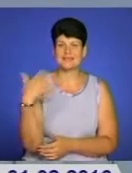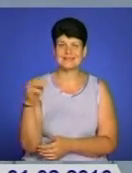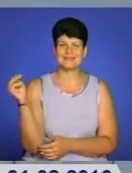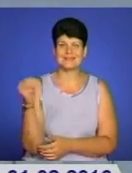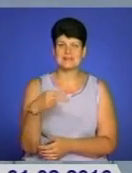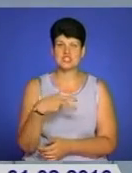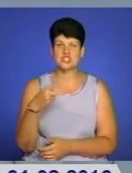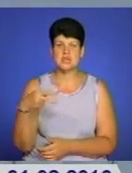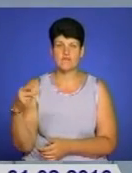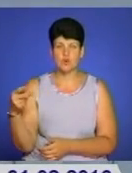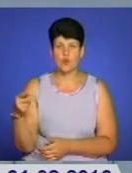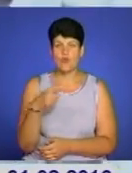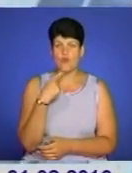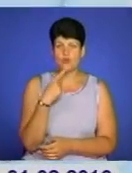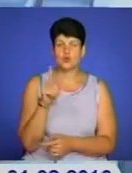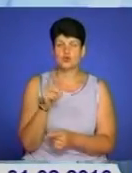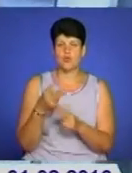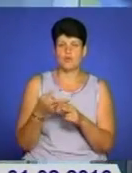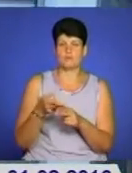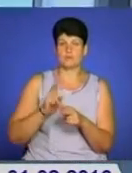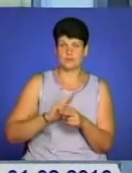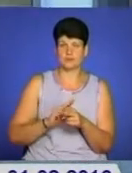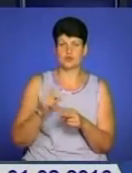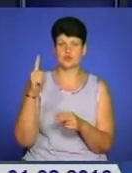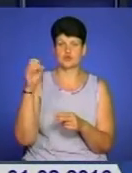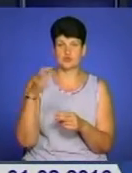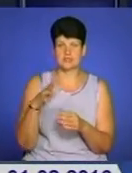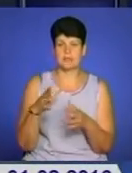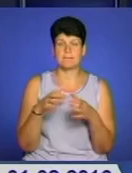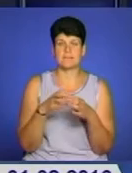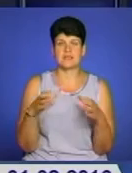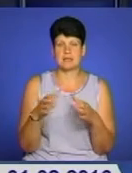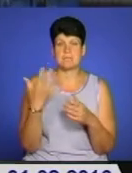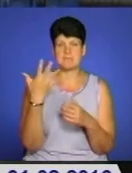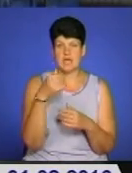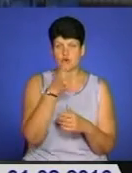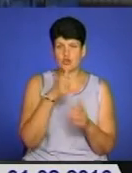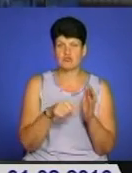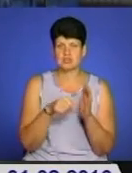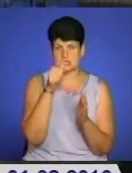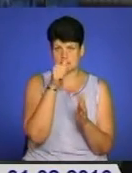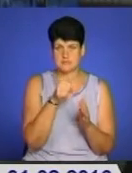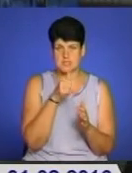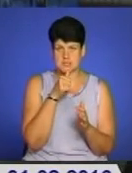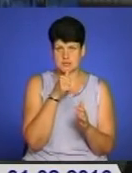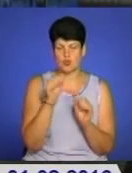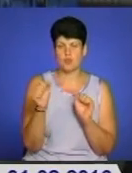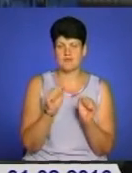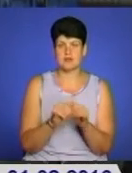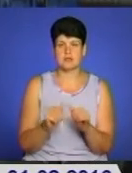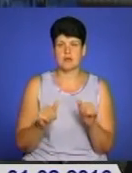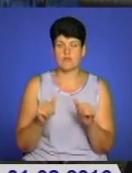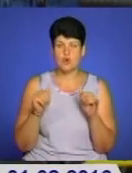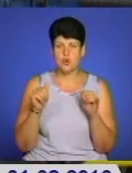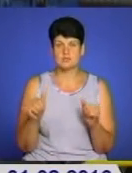євро. Фахівці запевняють, що окупність сонячних батарей – 5 років і 6 місяців. Управлінням розвитку інфраструктури, транспорту та